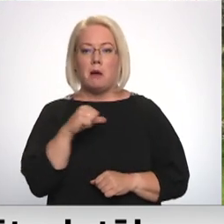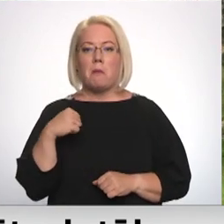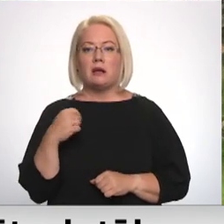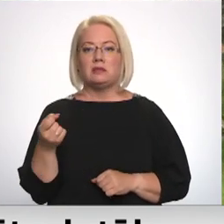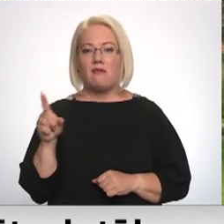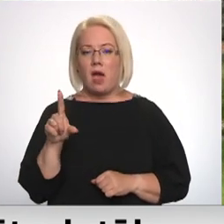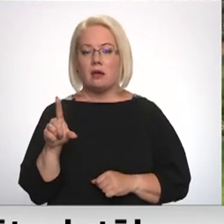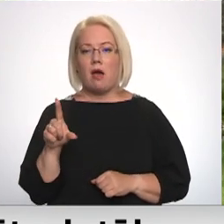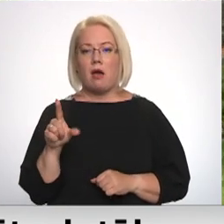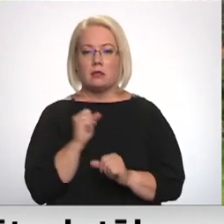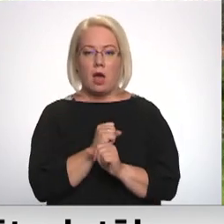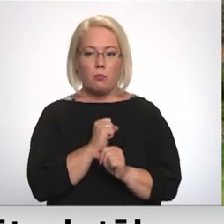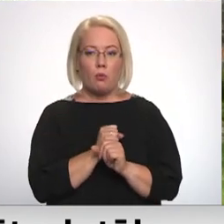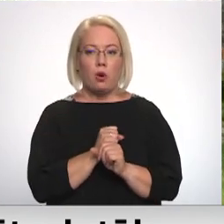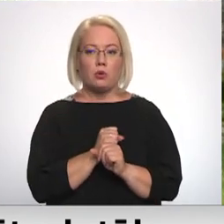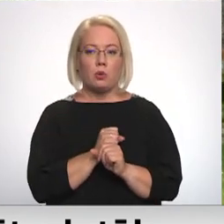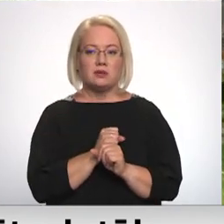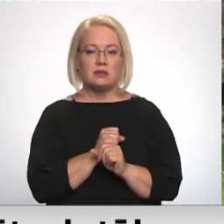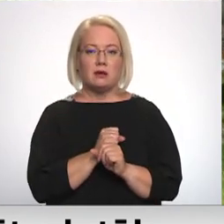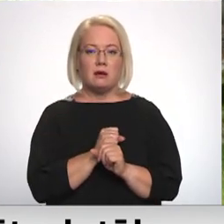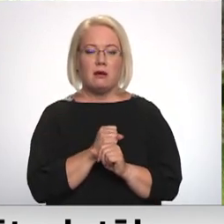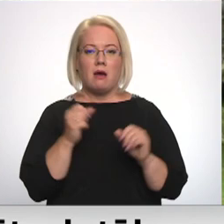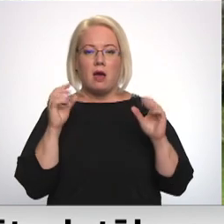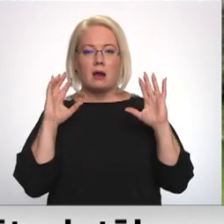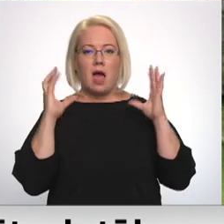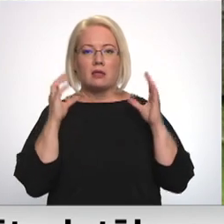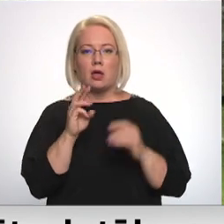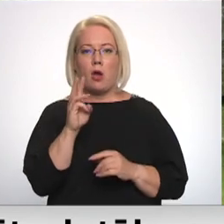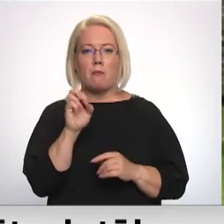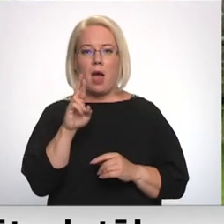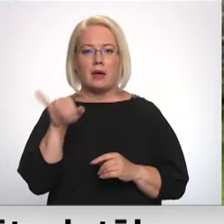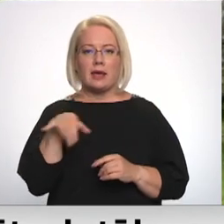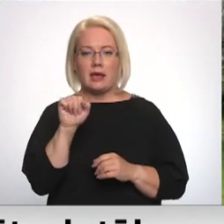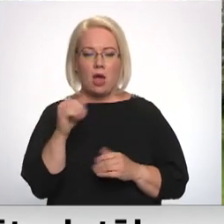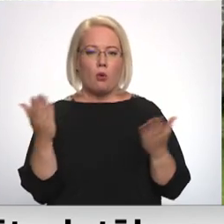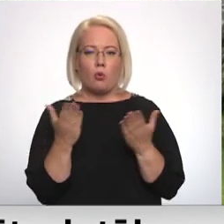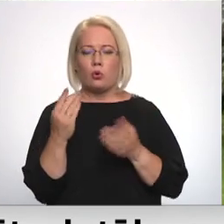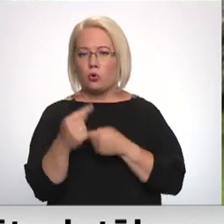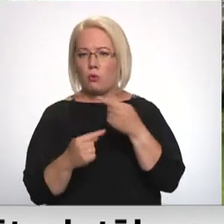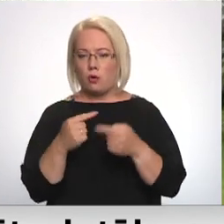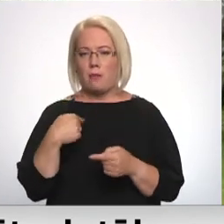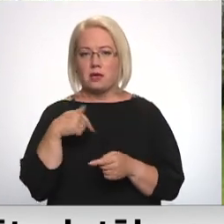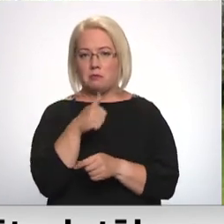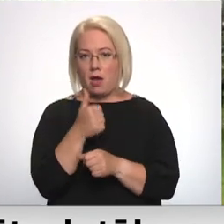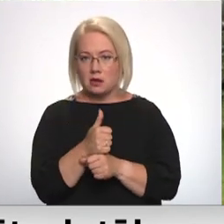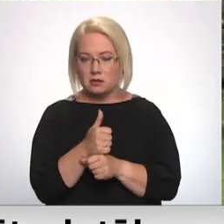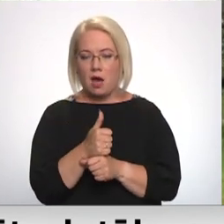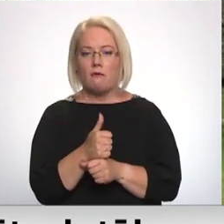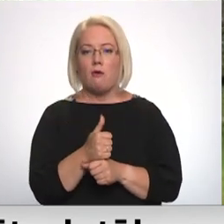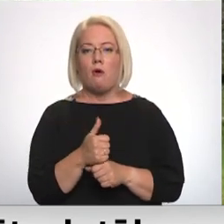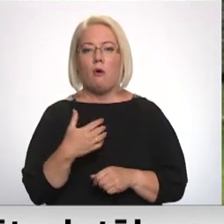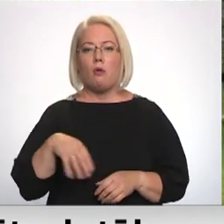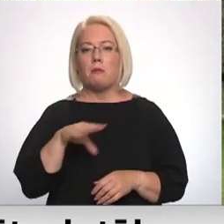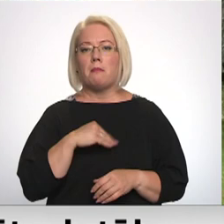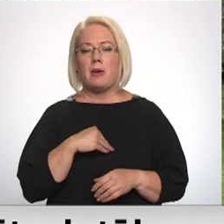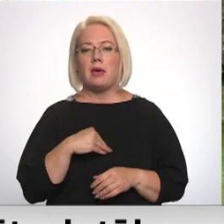darbojos ar radio Marija, kuru es joprojām vēl pārstāvu. Mēs